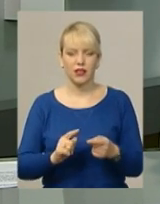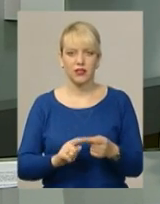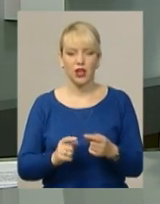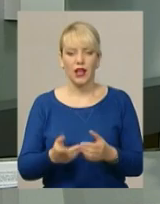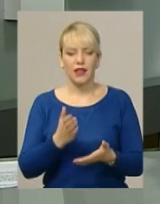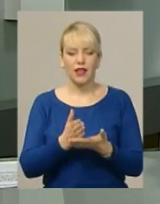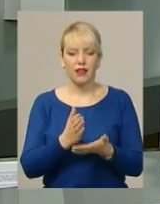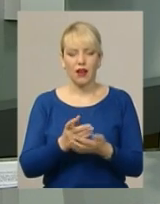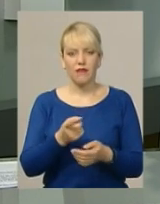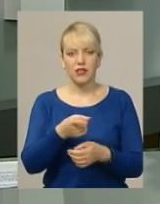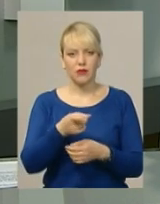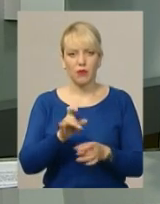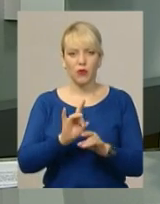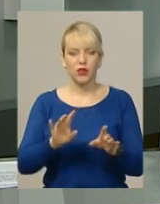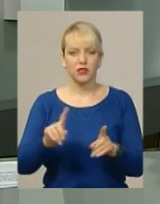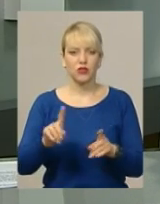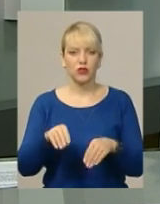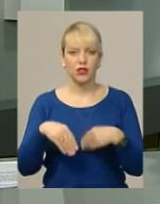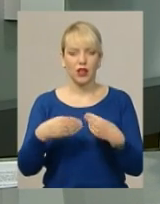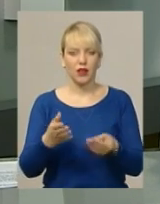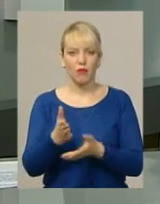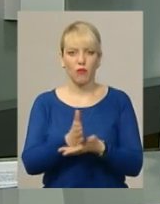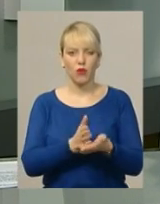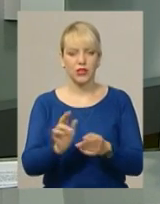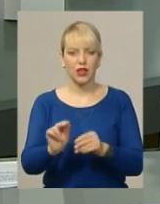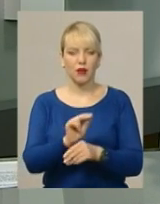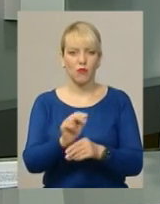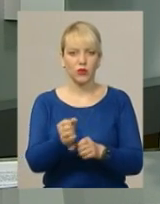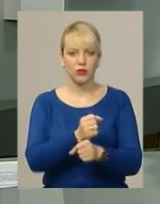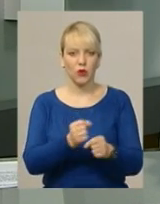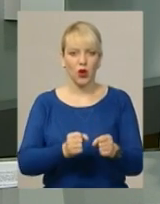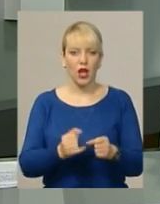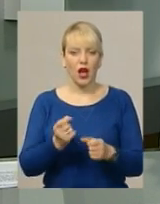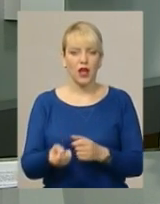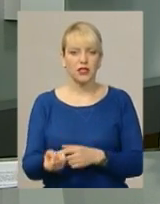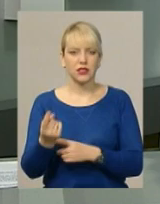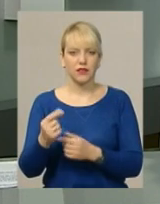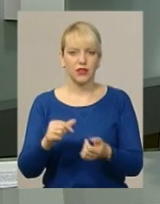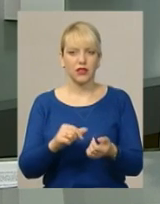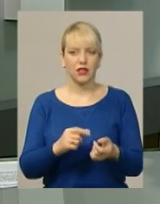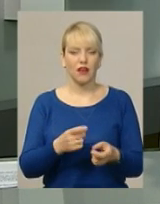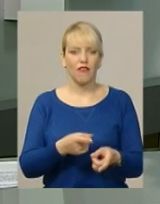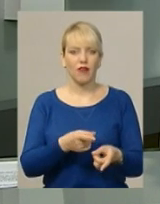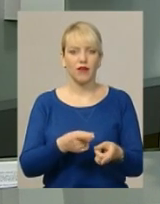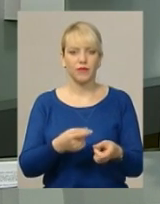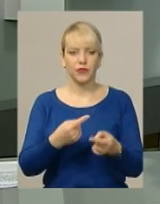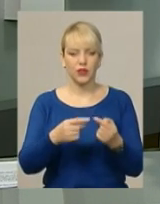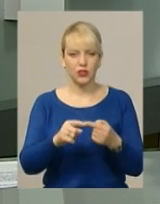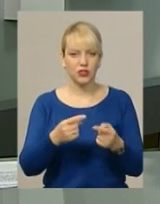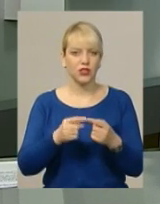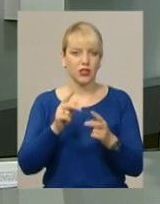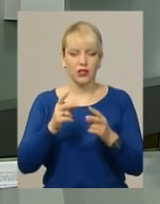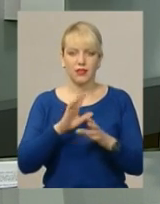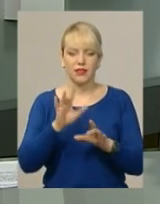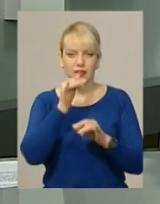що надає послуги з її ремонту. А от походження вогнепальної зброї роз'яснити не зміг. Хмельничанина затримали, йому інкримінують